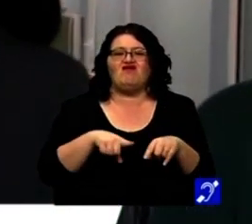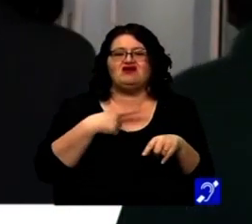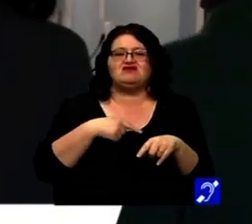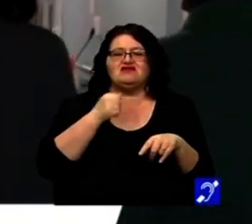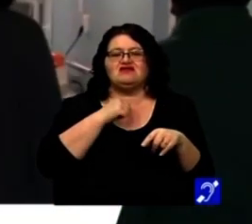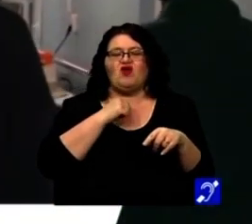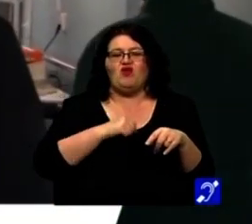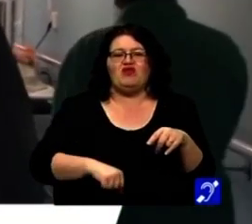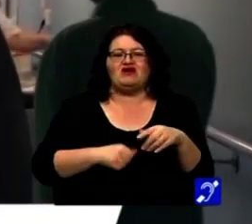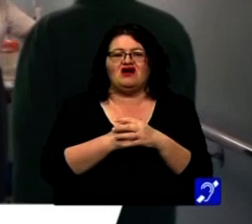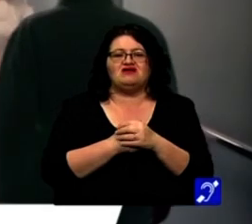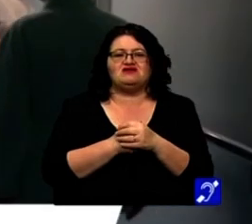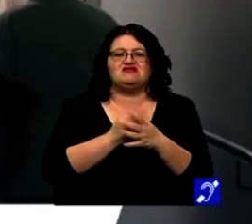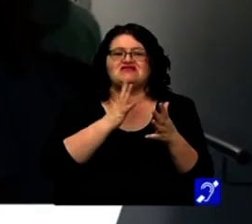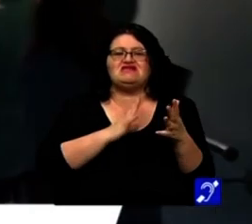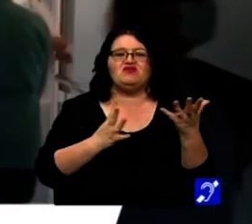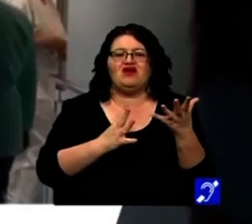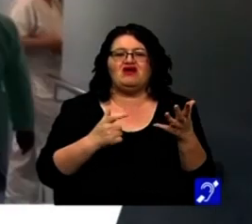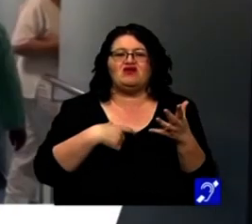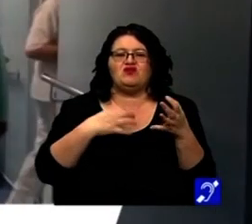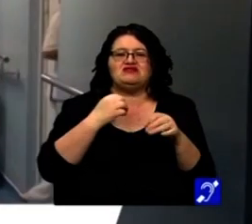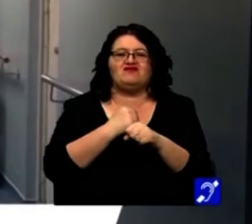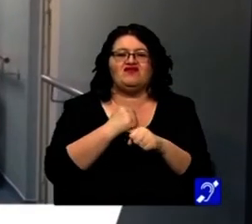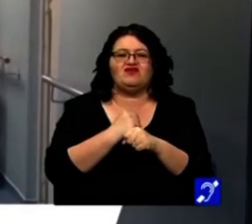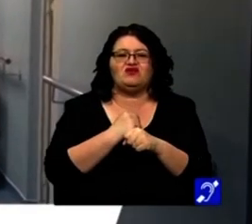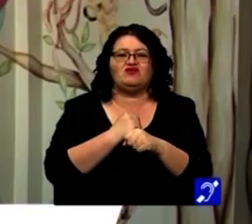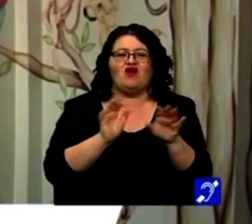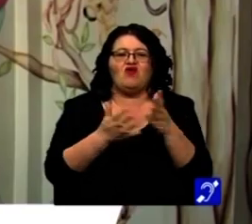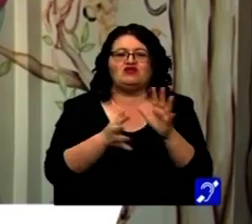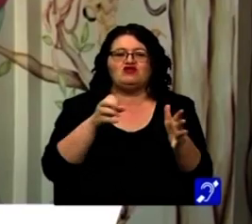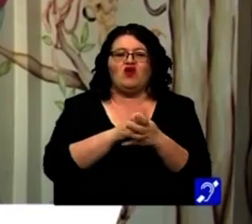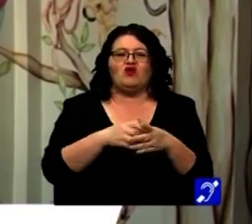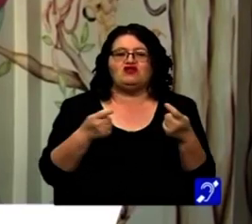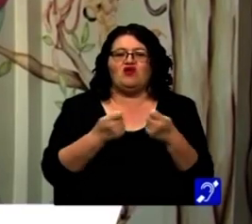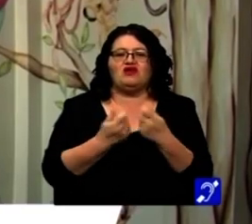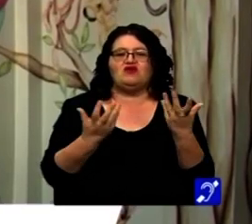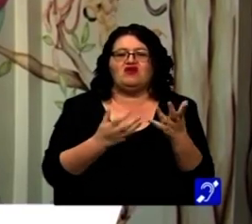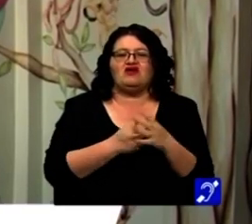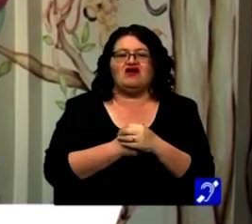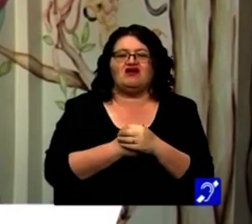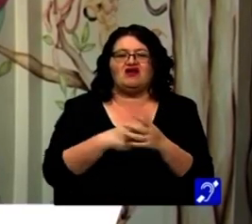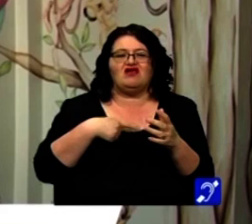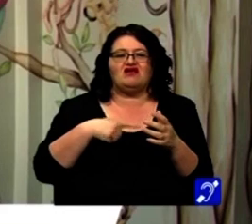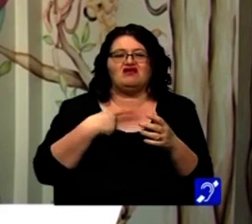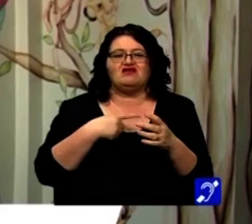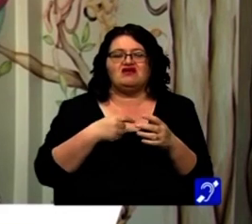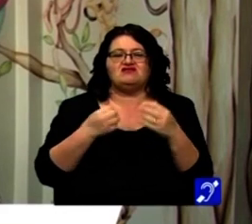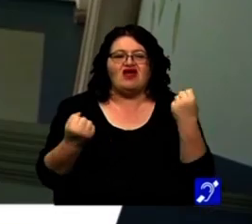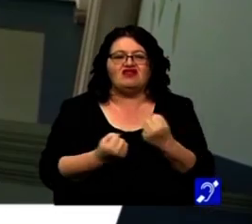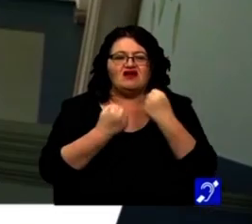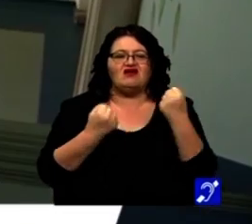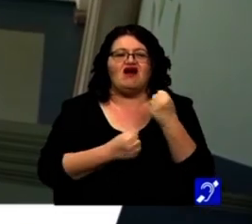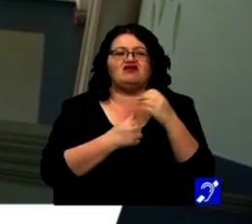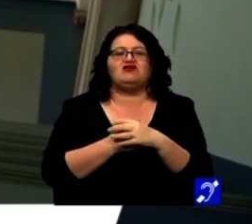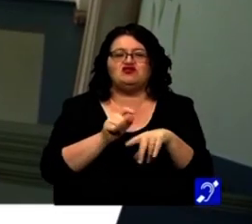operații simple, care pot fi făcute oriunde de o echipă care este antrenată. Și